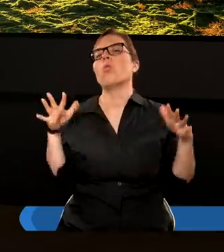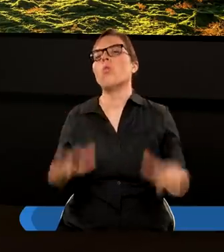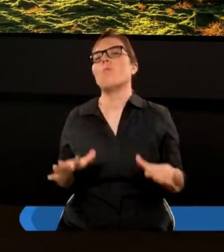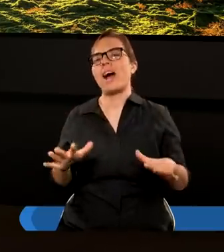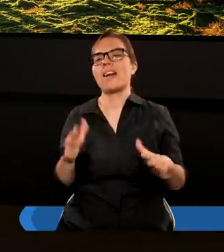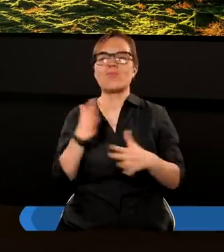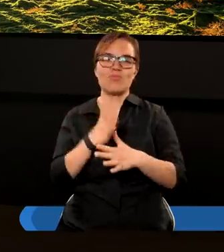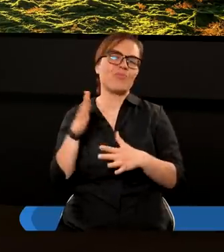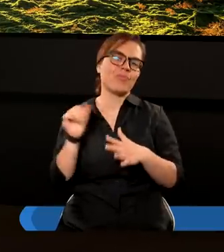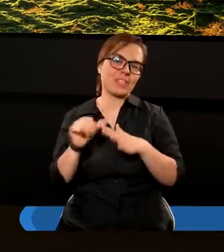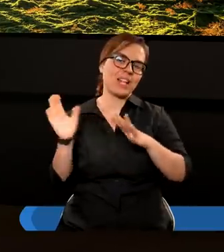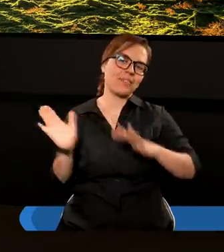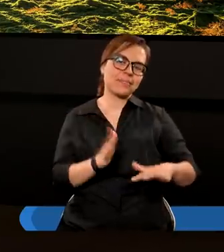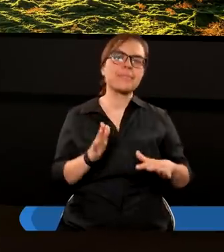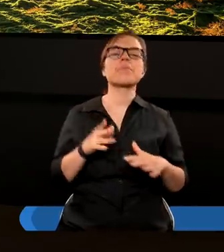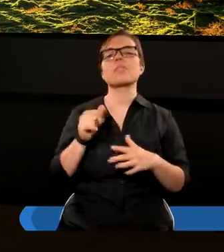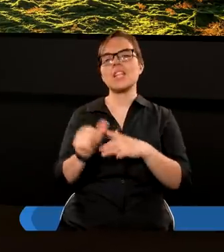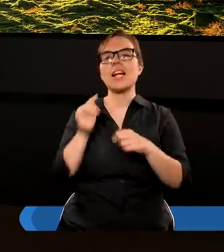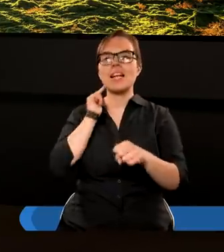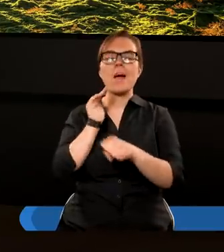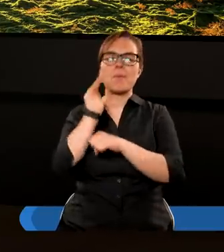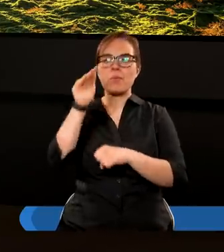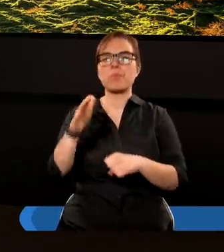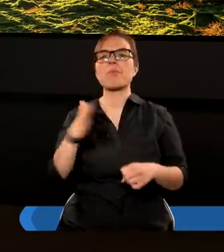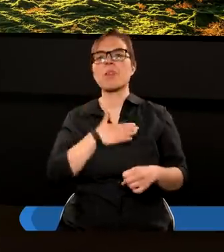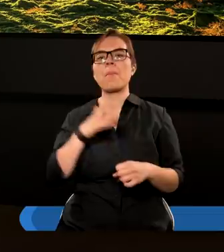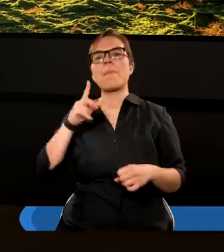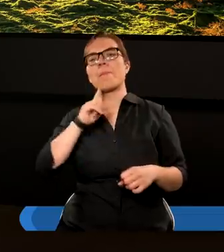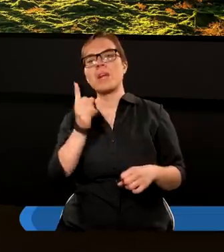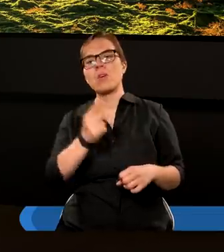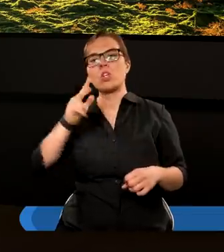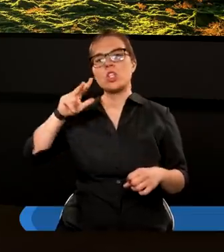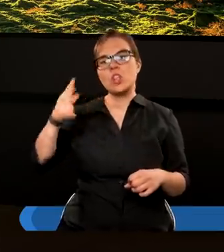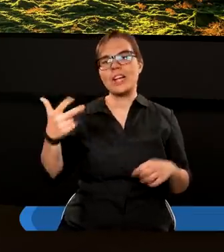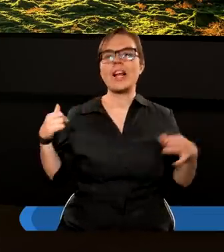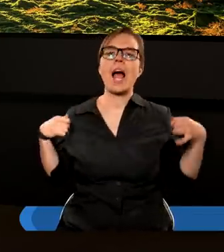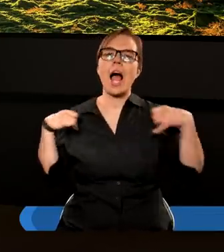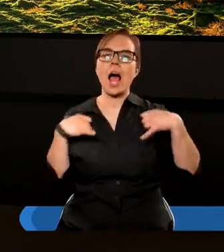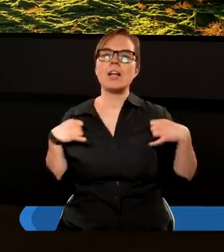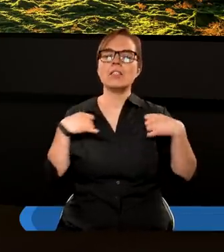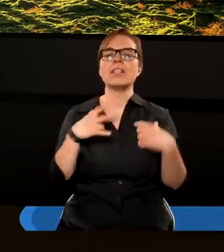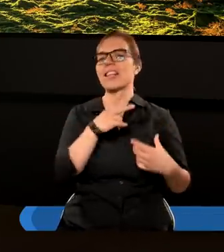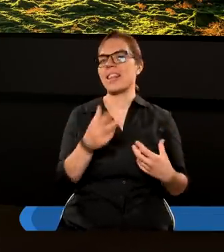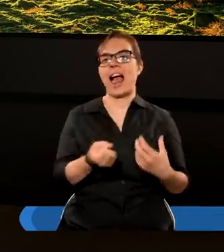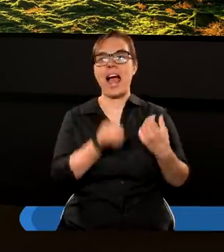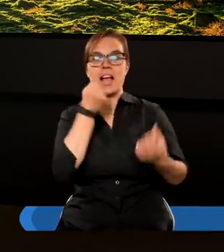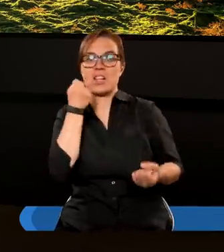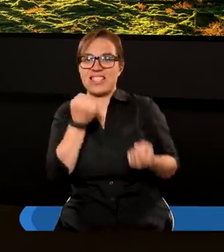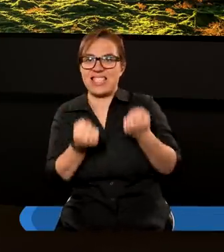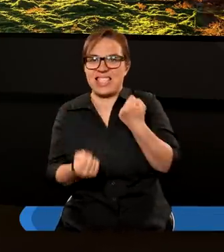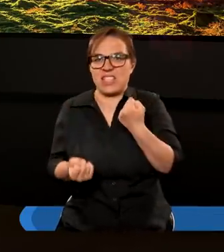Tu już jest taka zapowiedź. No i mamy przesłanie trzeciego anioła, najtrudniejsze.